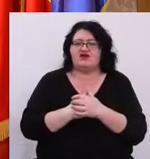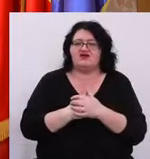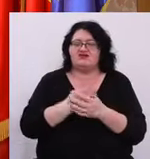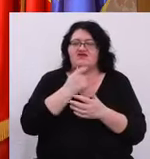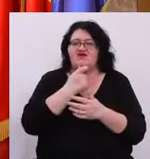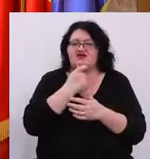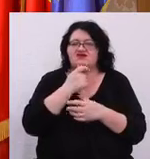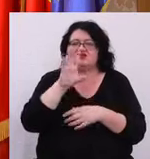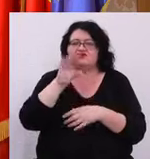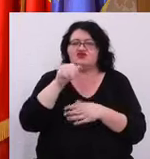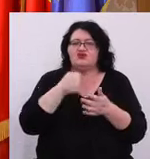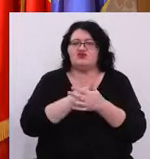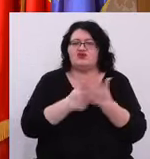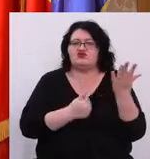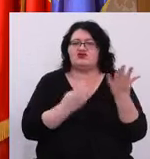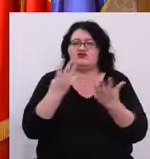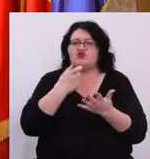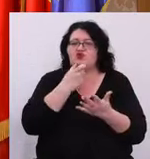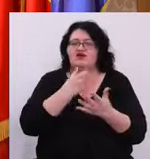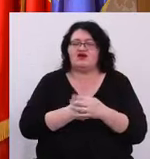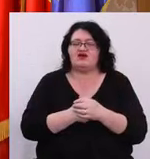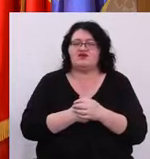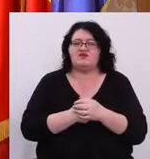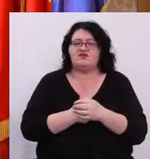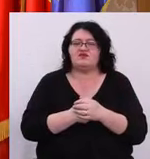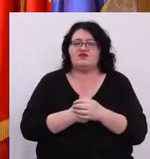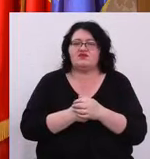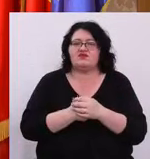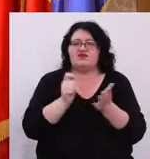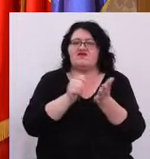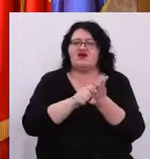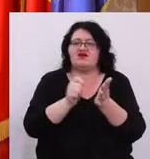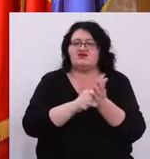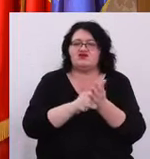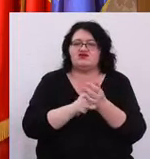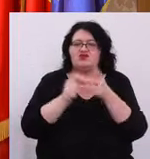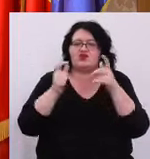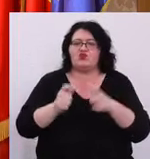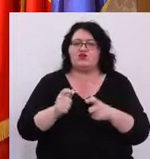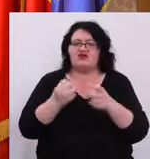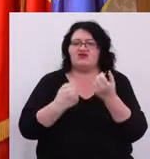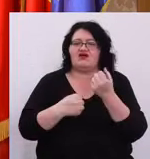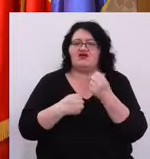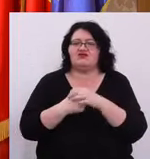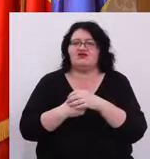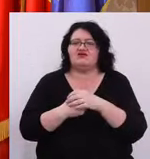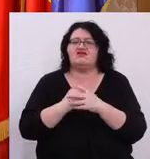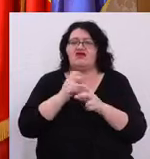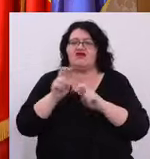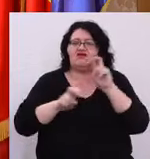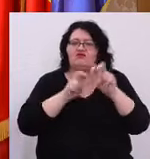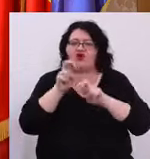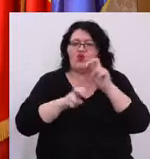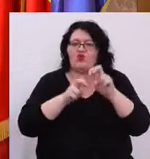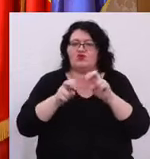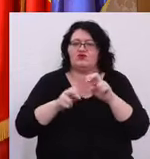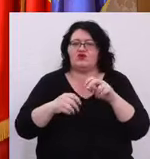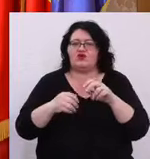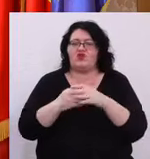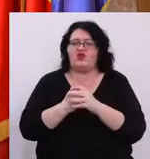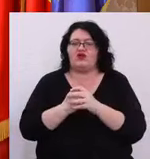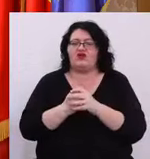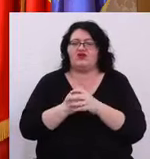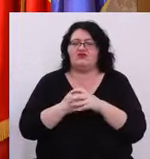vârsta între 50 și 69 de ani. Se va achiziționa o unitate mobilă de screening care